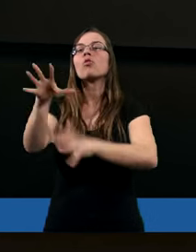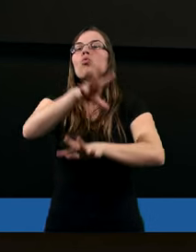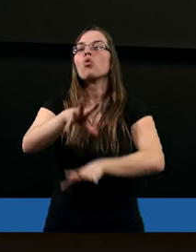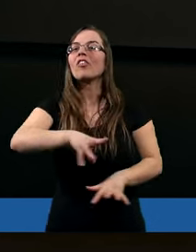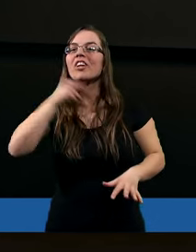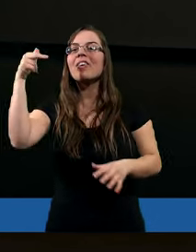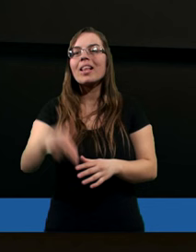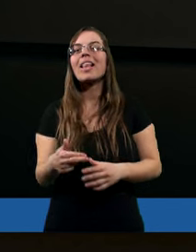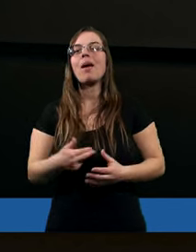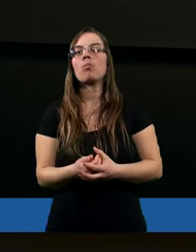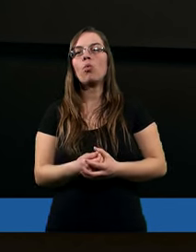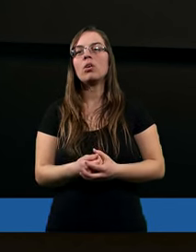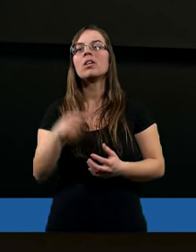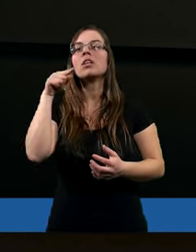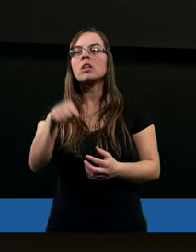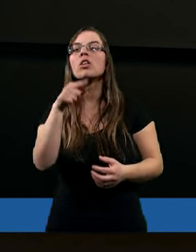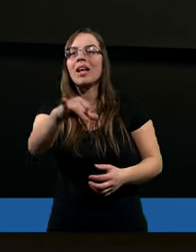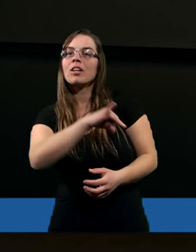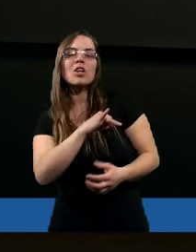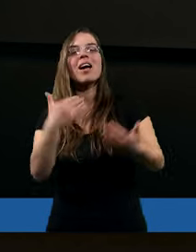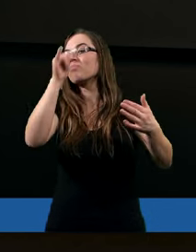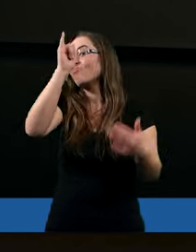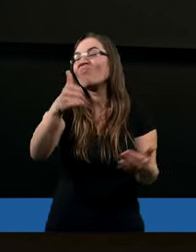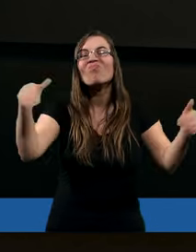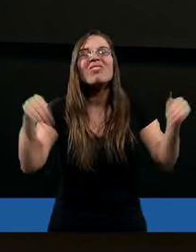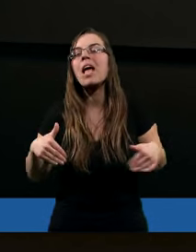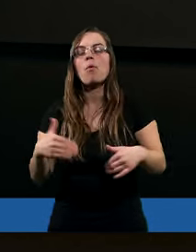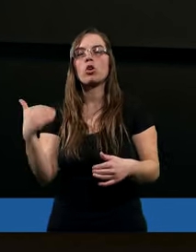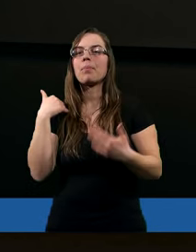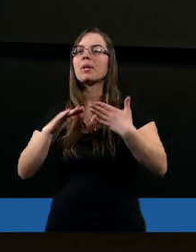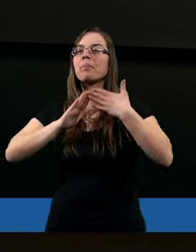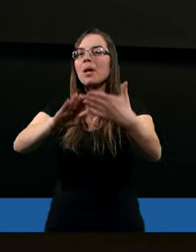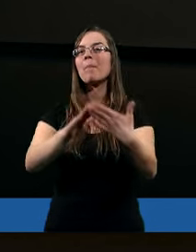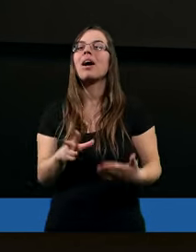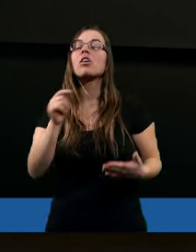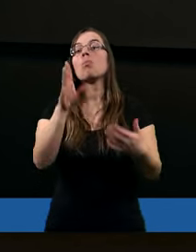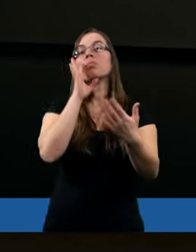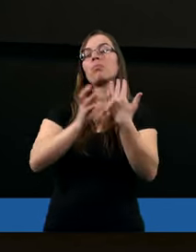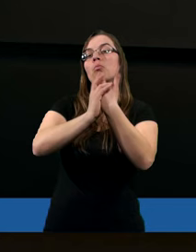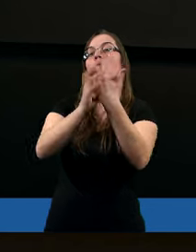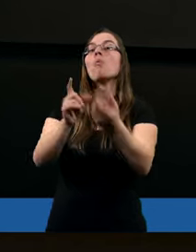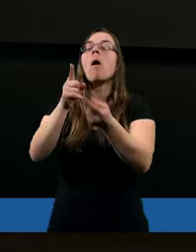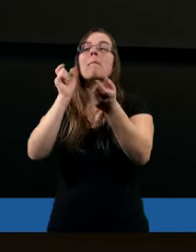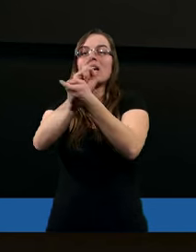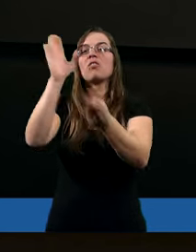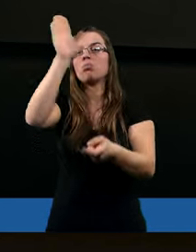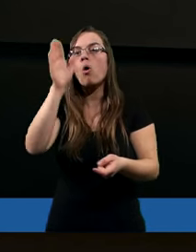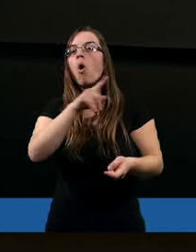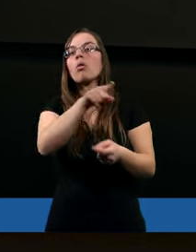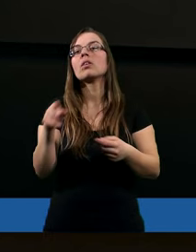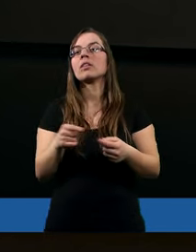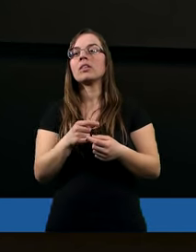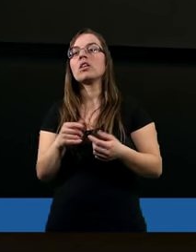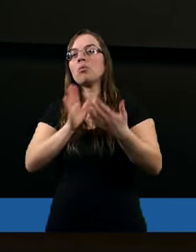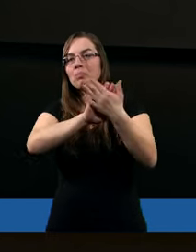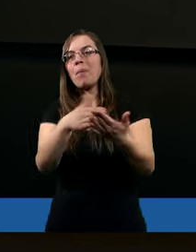Świętemu, tak, ten grzech nie może być przebaczony, chociażby ktoś będzie bluźnił przeciwko Bogu, czyli Jezusowi pokazany